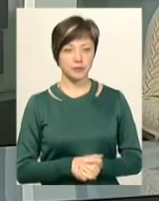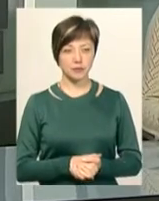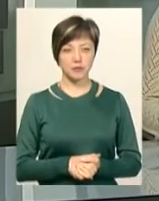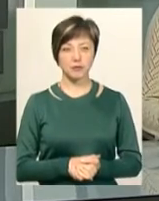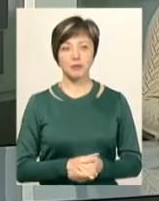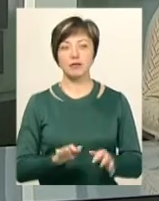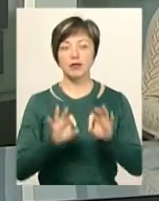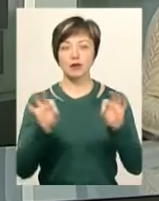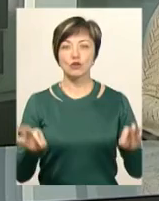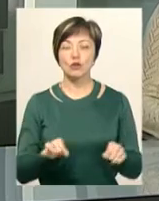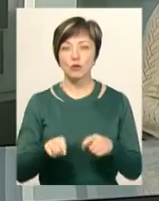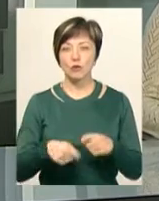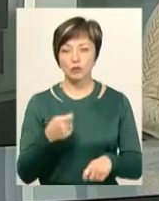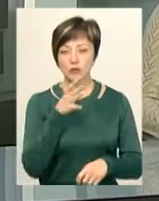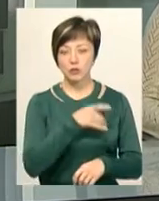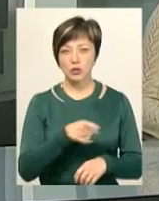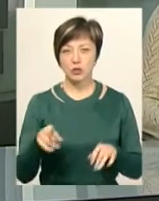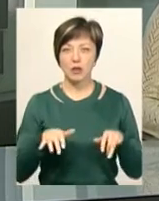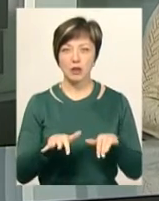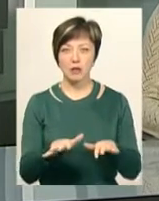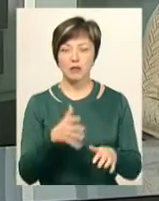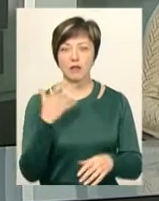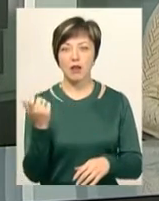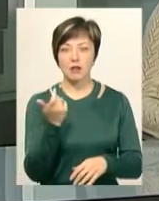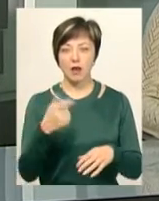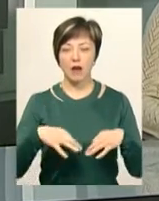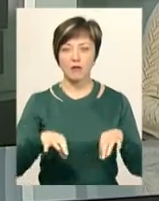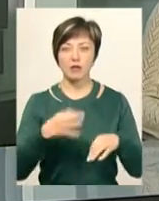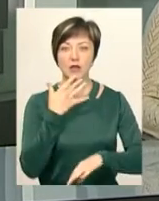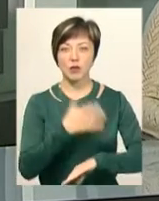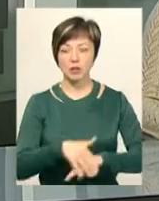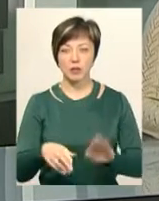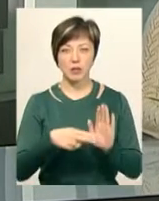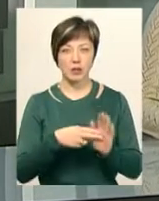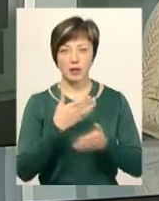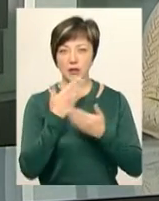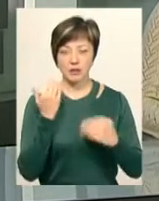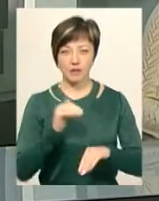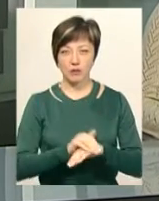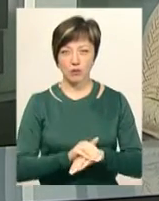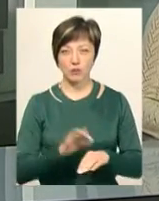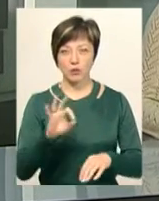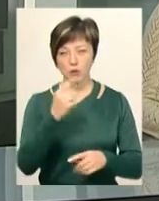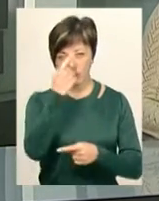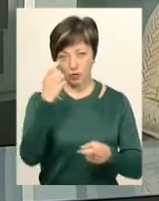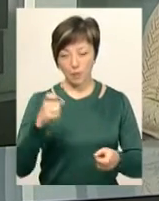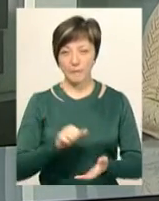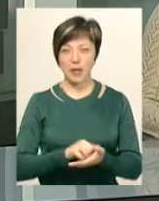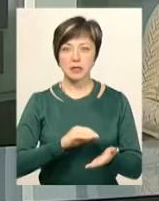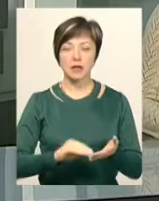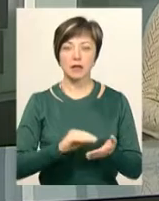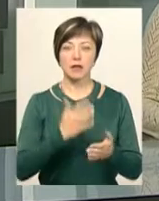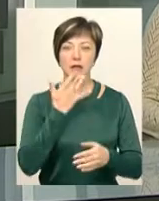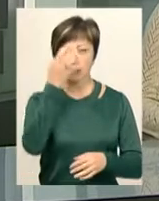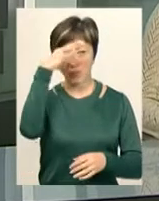Жодних порушень під час безстрокової акції власників автівок з іноземною реєстрацією не зафіксовано. Про це повідомила прес-секретар